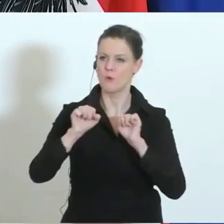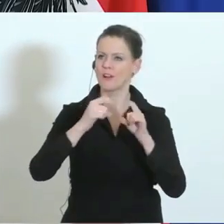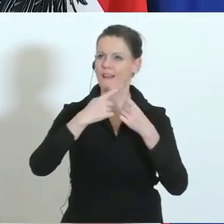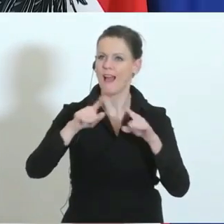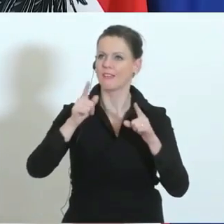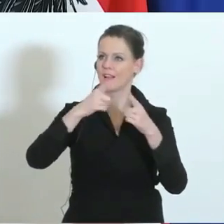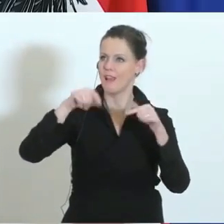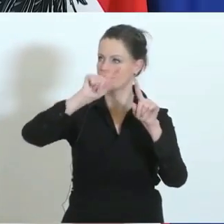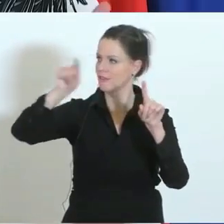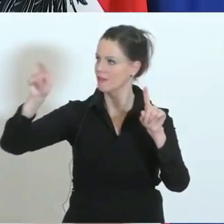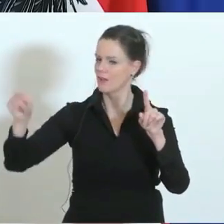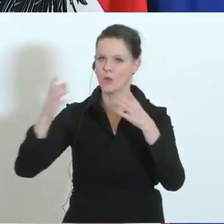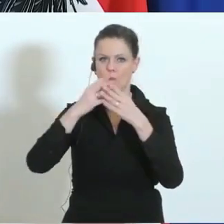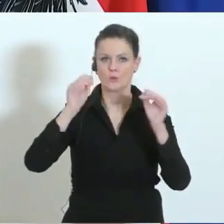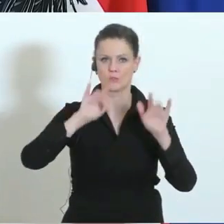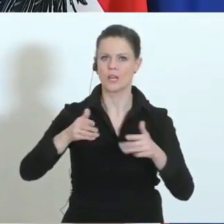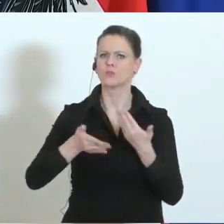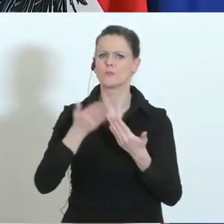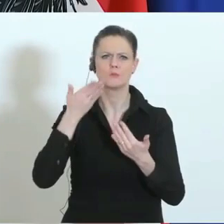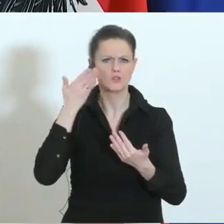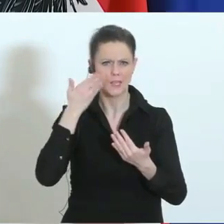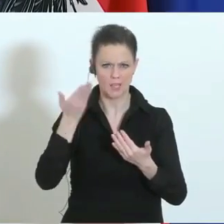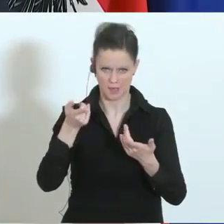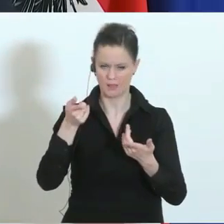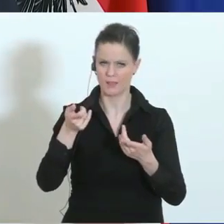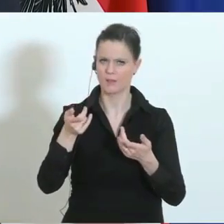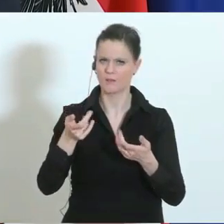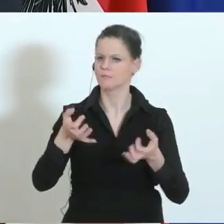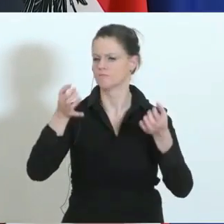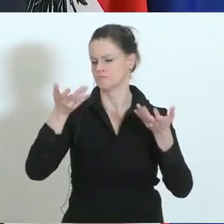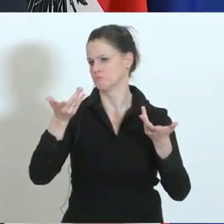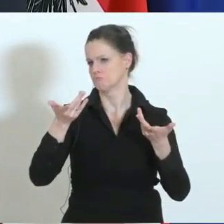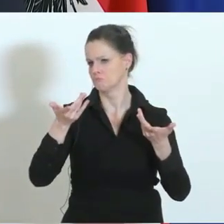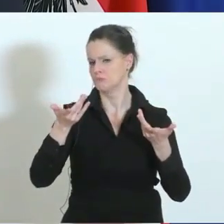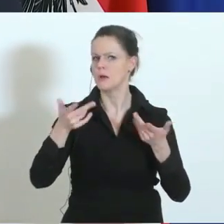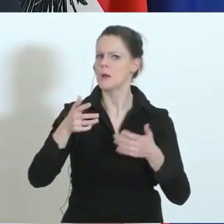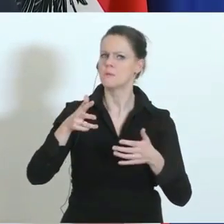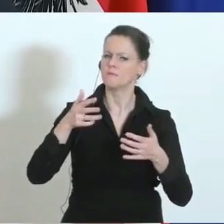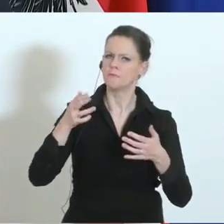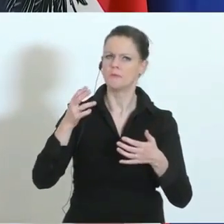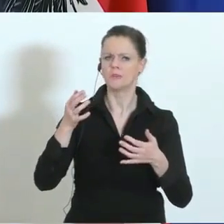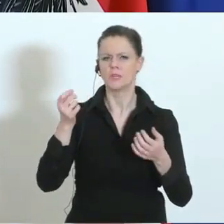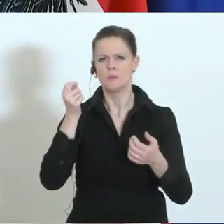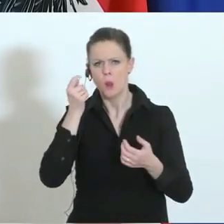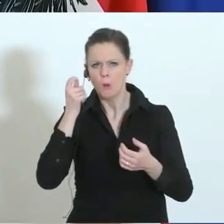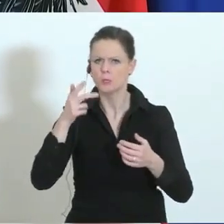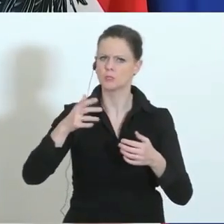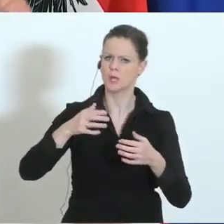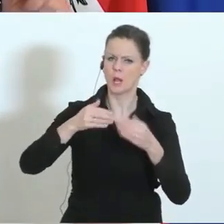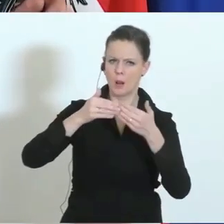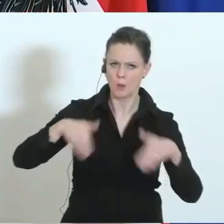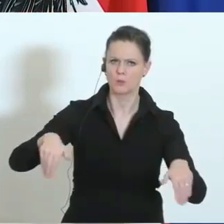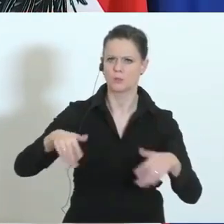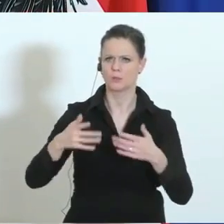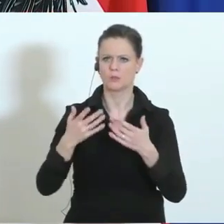Nachbarländern gefunden worden ist. Also Tschechien zum Beispiel hat eine sehr pragmatische Lösung gefunden, gerade auch was den kleinen Grenzverkehr betrifft. Die haben einen